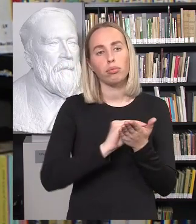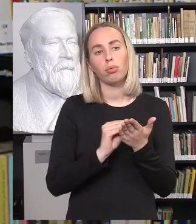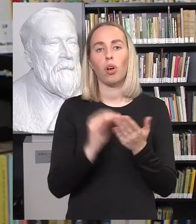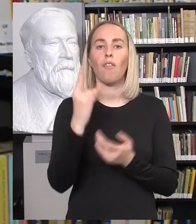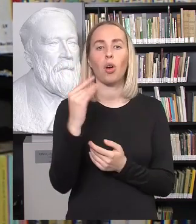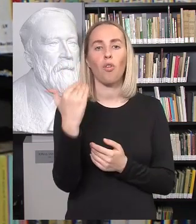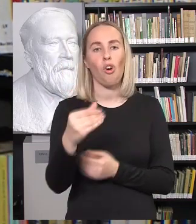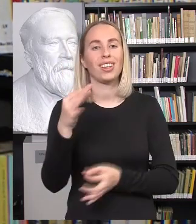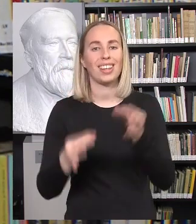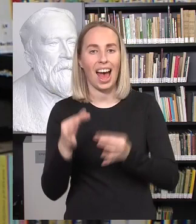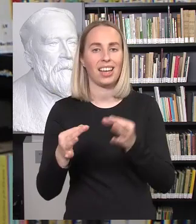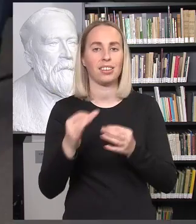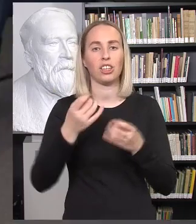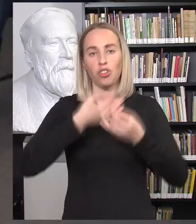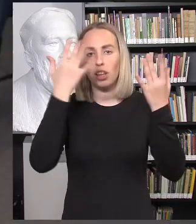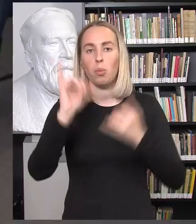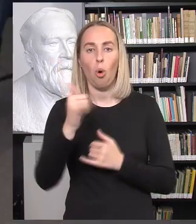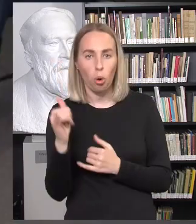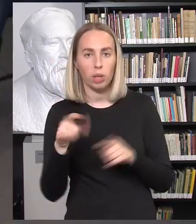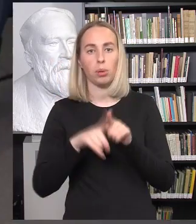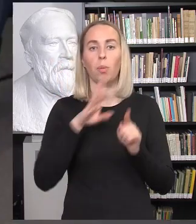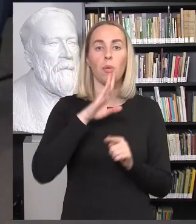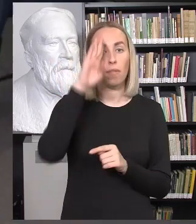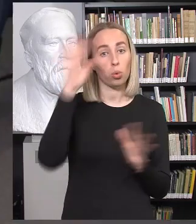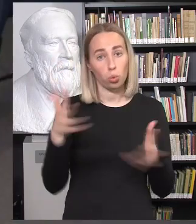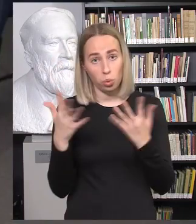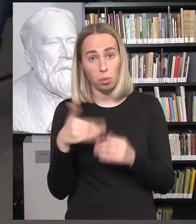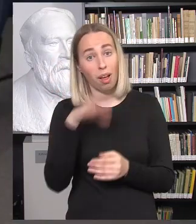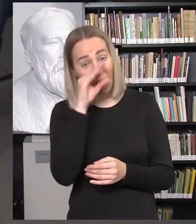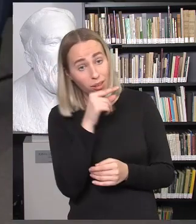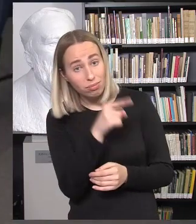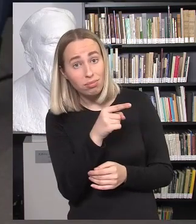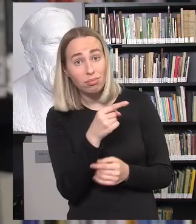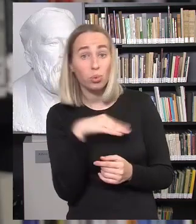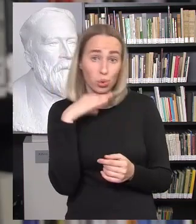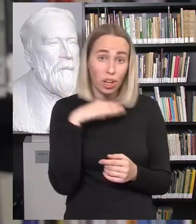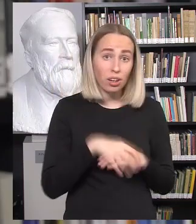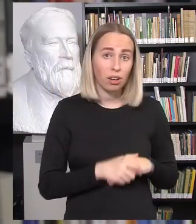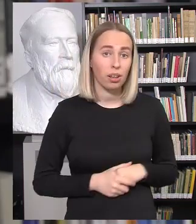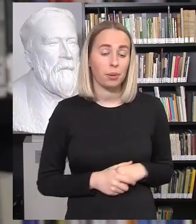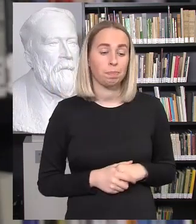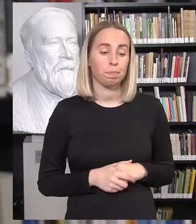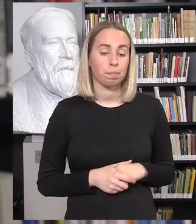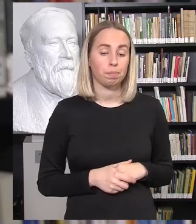kokybišką švietimą, įskaitant ir litiškumą į gyvendinimą? Na, pirmiausia, turbūt